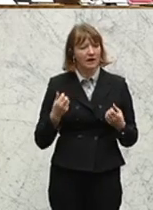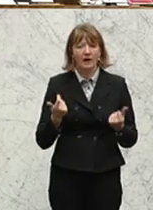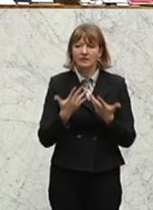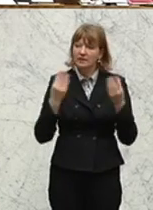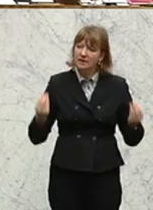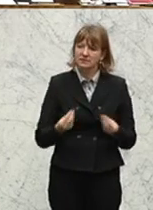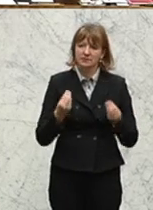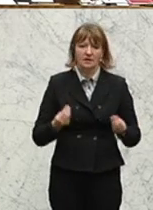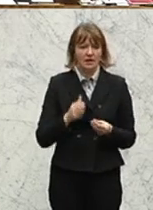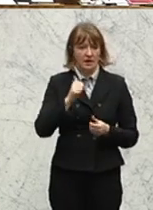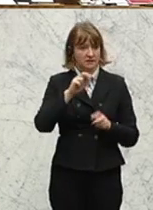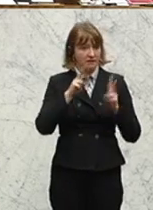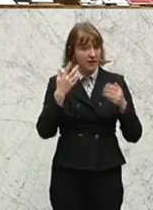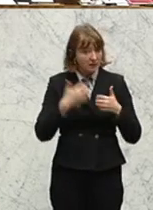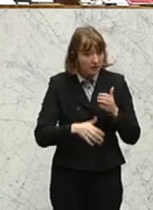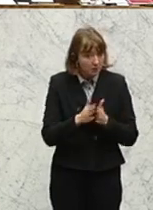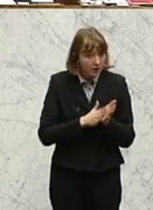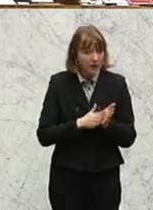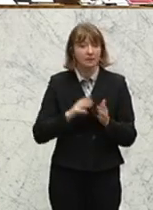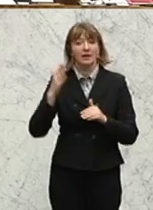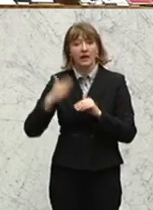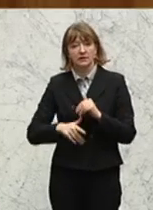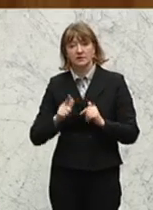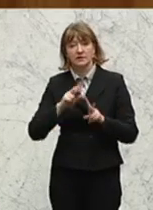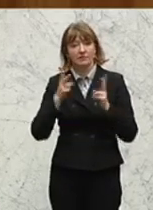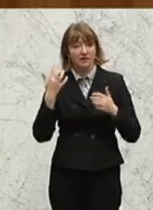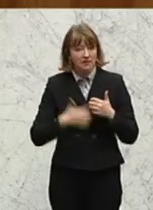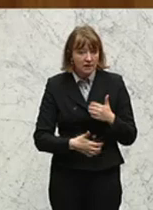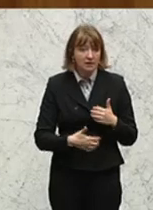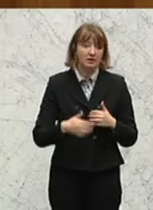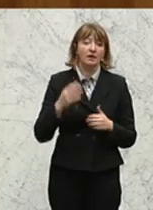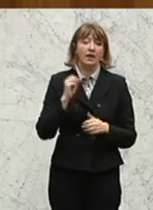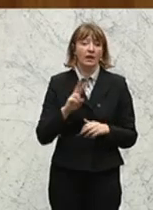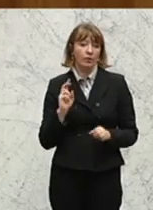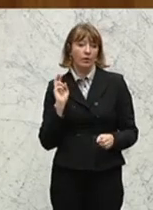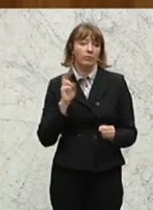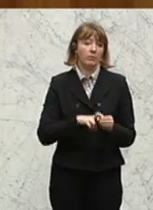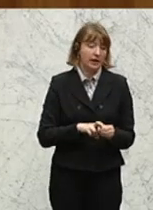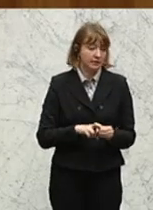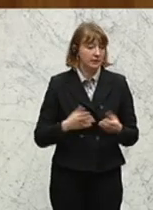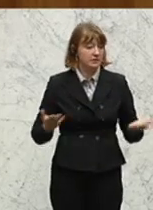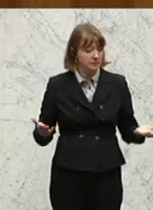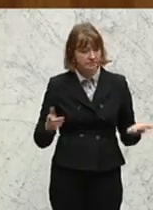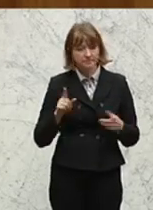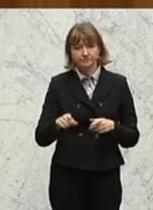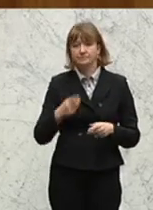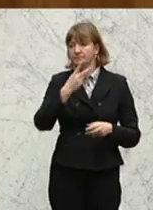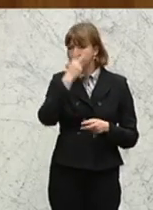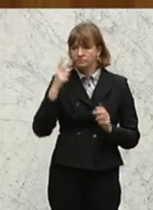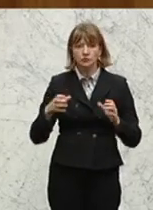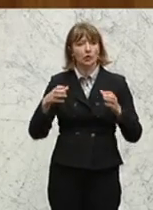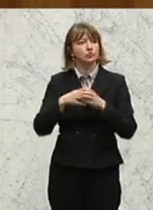Beginn Erster Weltkrieg, Ende Zweiter Weltkrieg, EU-Beitritt. Für die anerkannten autochtonen österreichischen